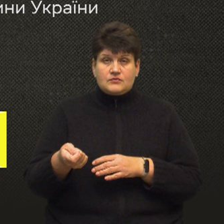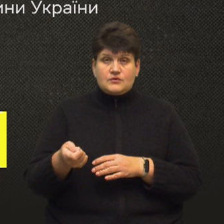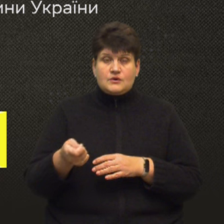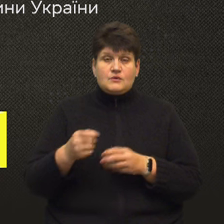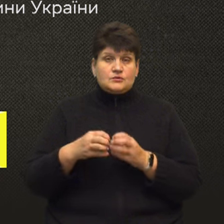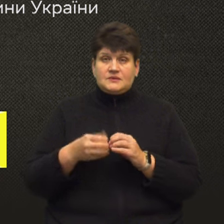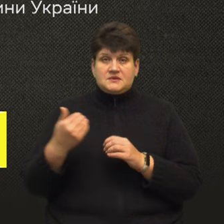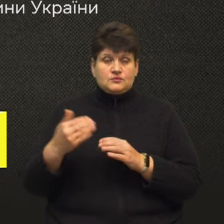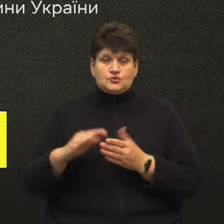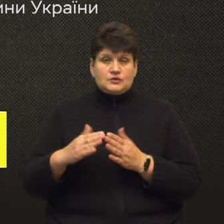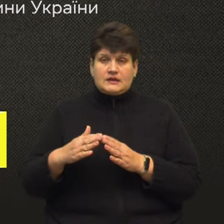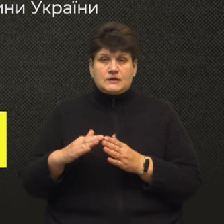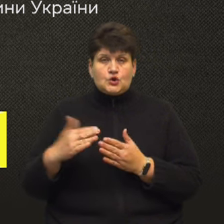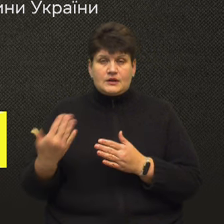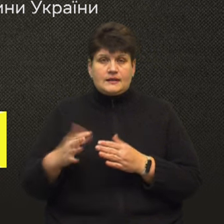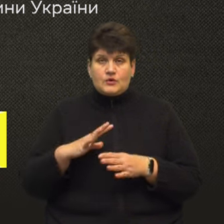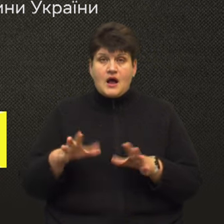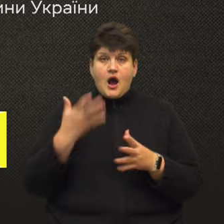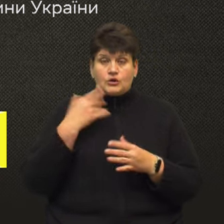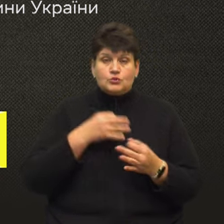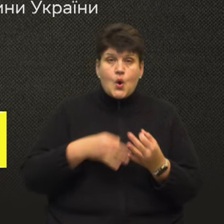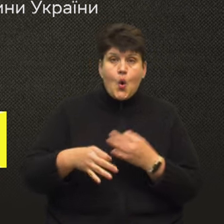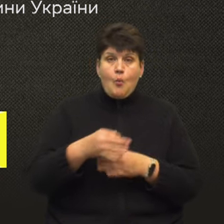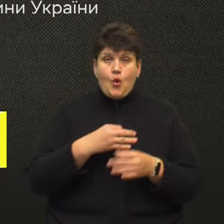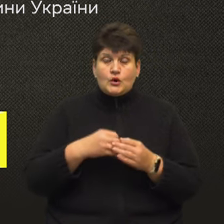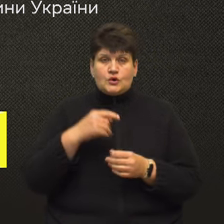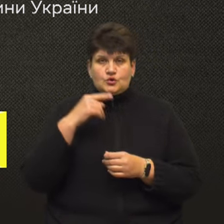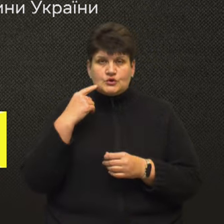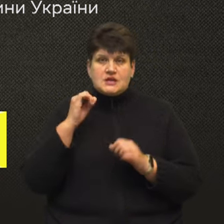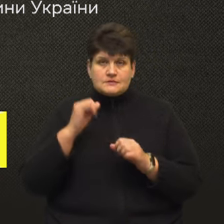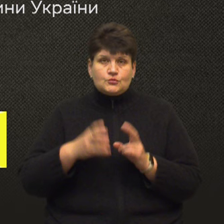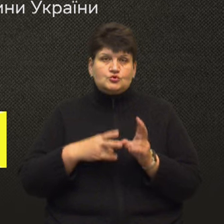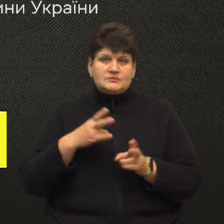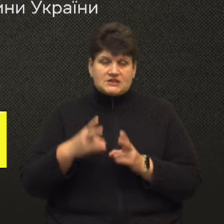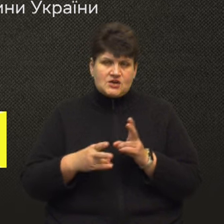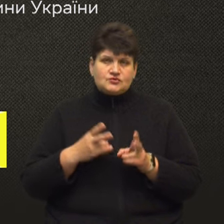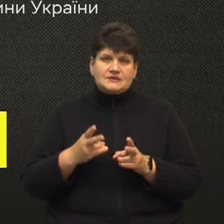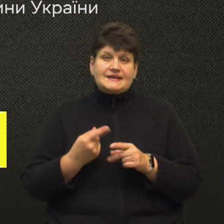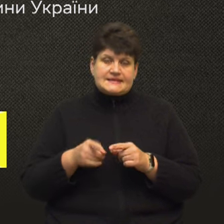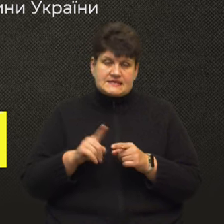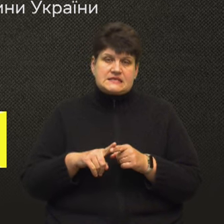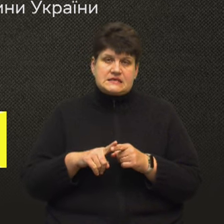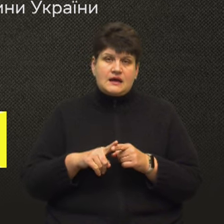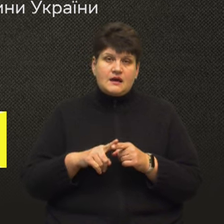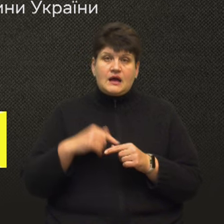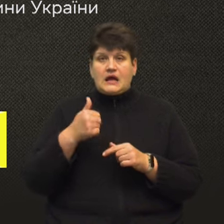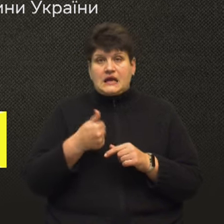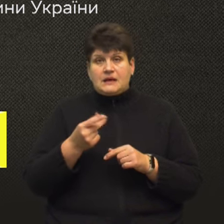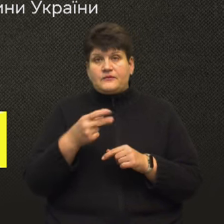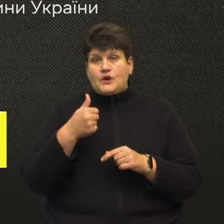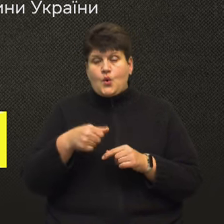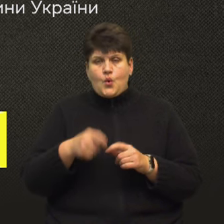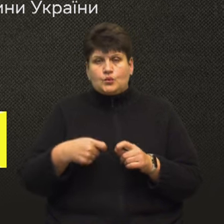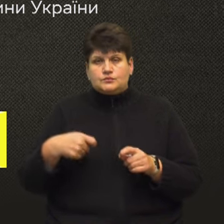перешкод, але тоді, коли вже вийде на обговорення і коли Росія зможе оскаржувати, це займе рік півтора, але